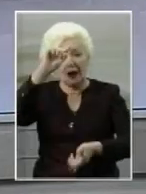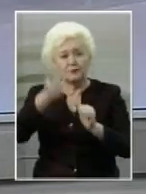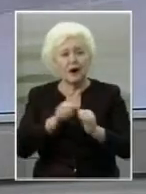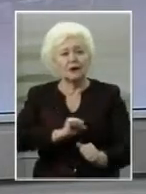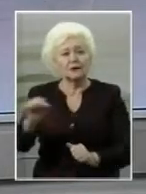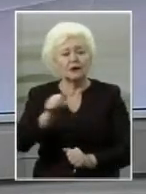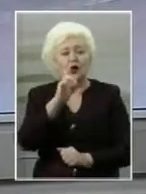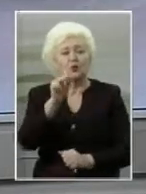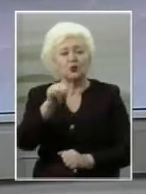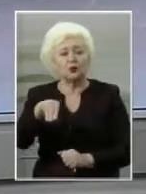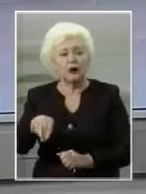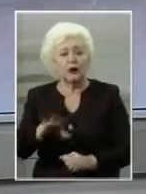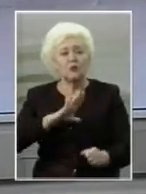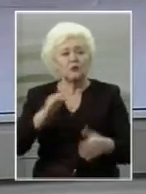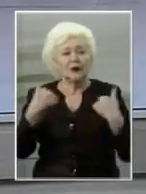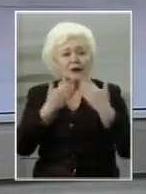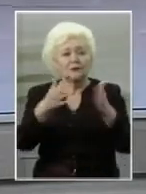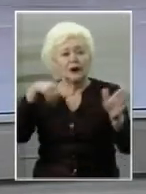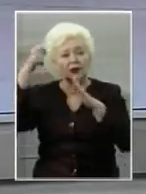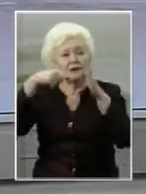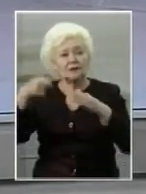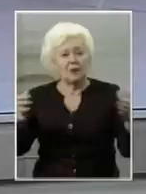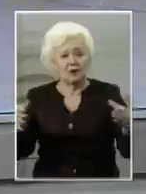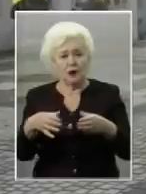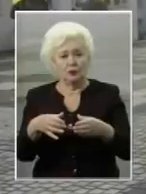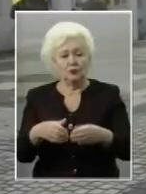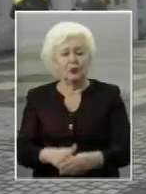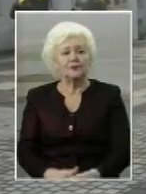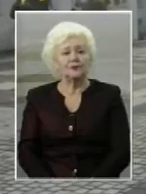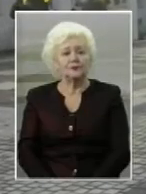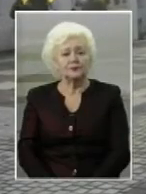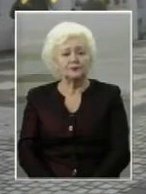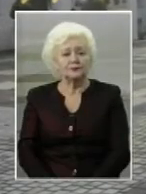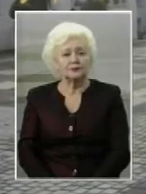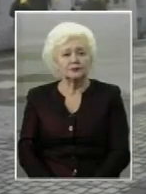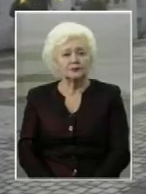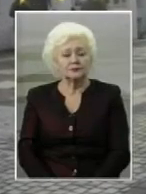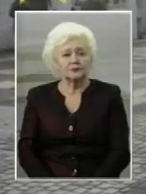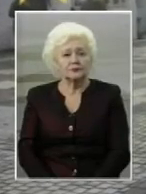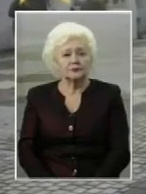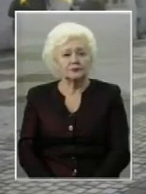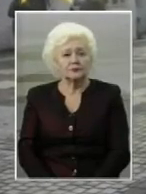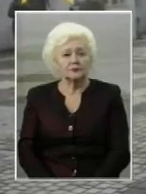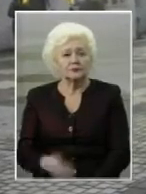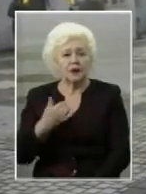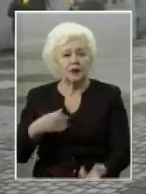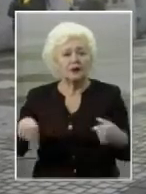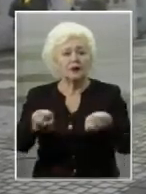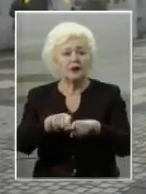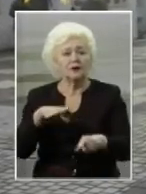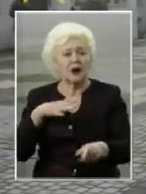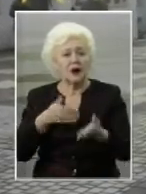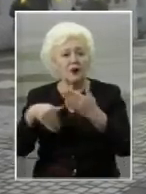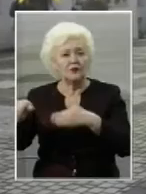Героїв Крут. Побувала на ньому наша знімальна група. Віддали життя героїй